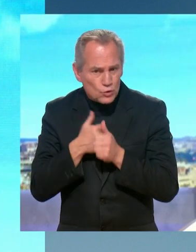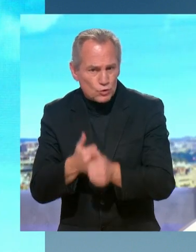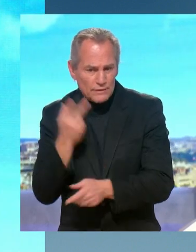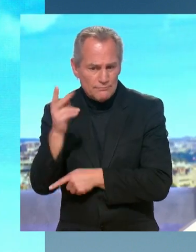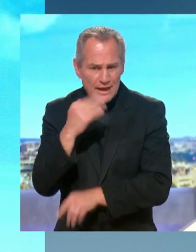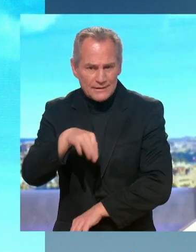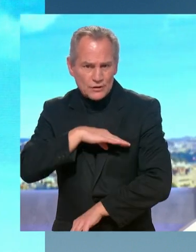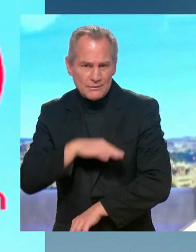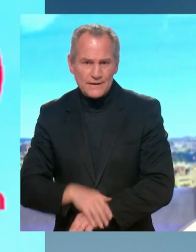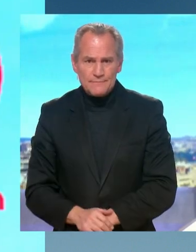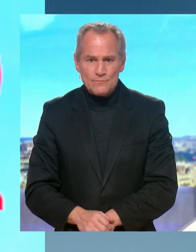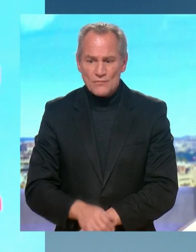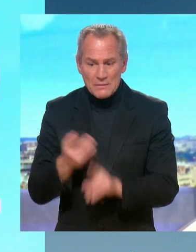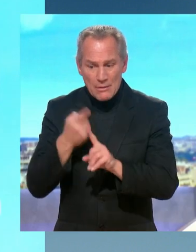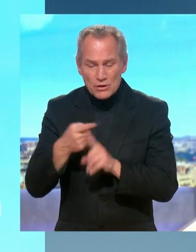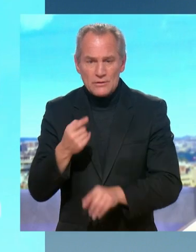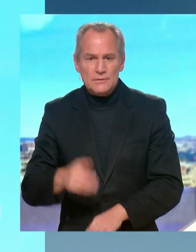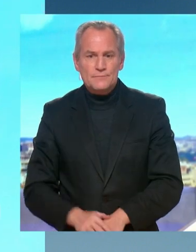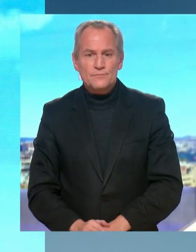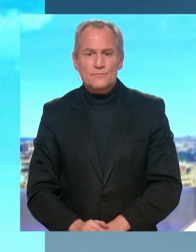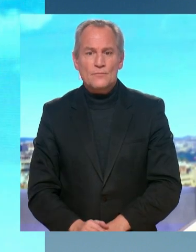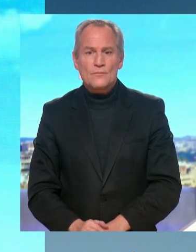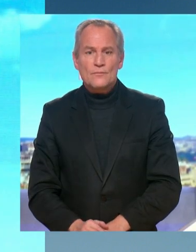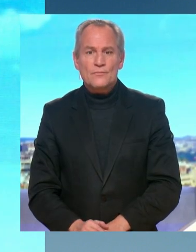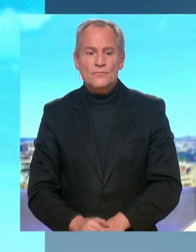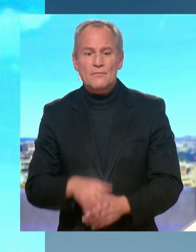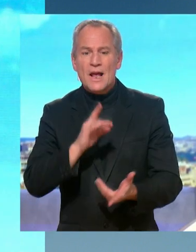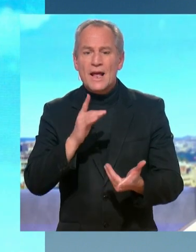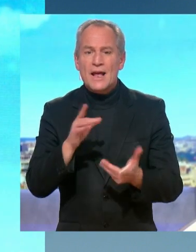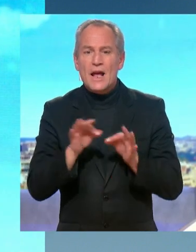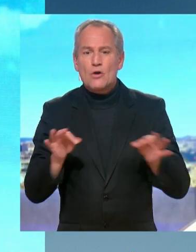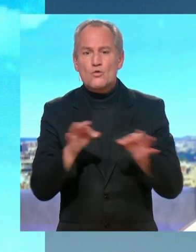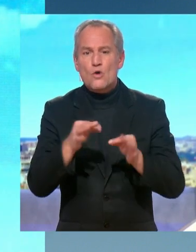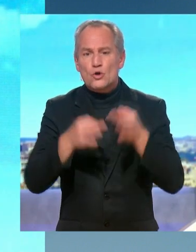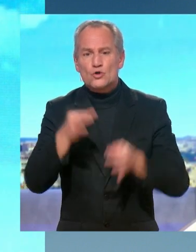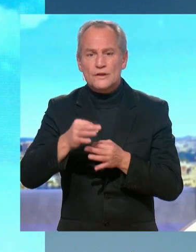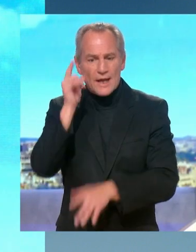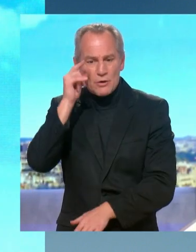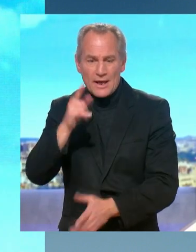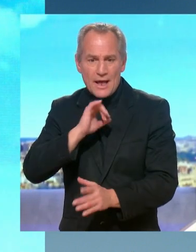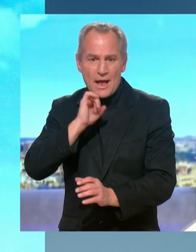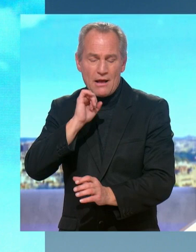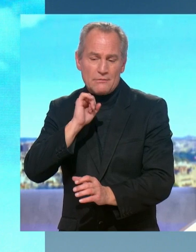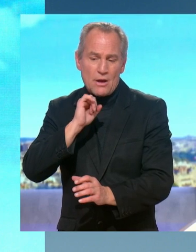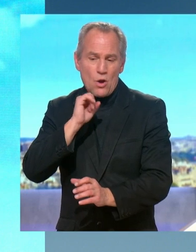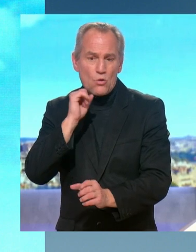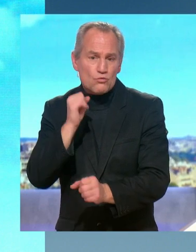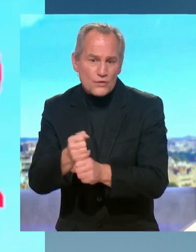importantes, sans être déstabilisées. – Quand elle condamne la CGR, on dit que c'est un procès politique, et quand elle relaxe, on dit que'est un truc entre copains.